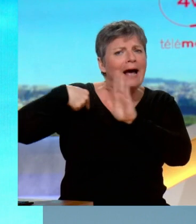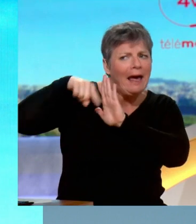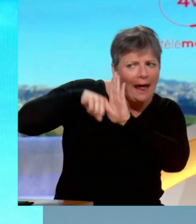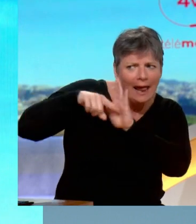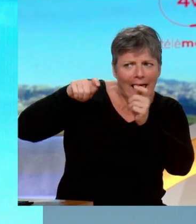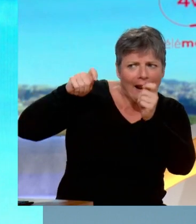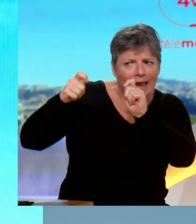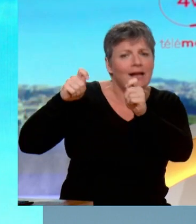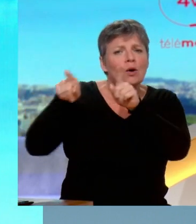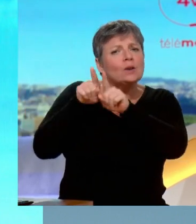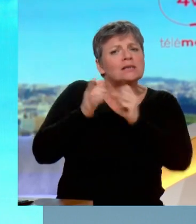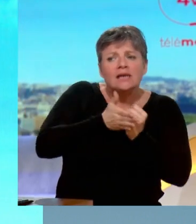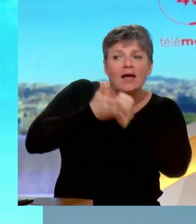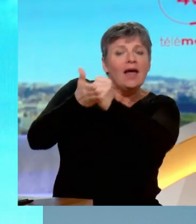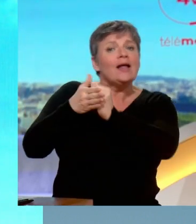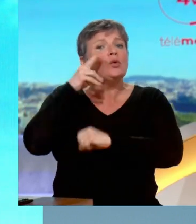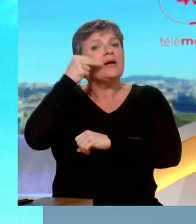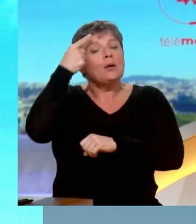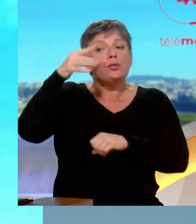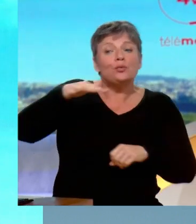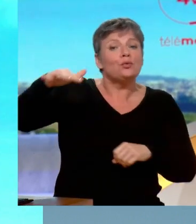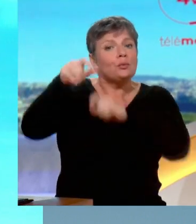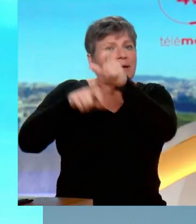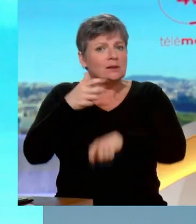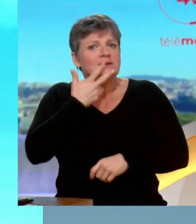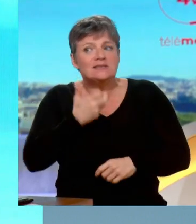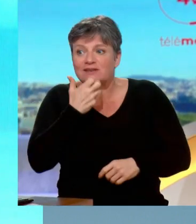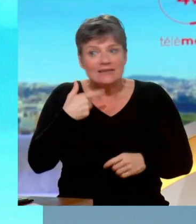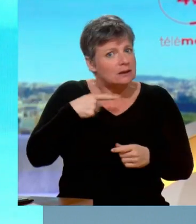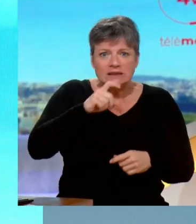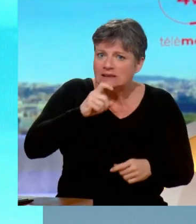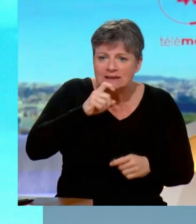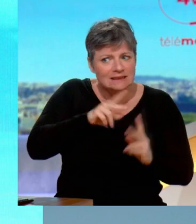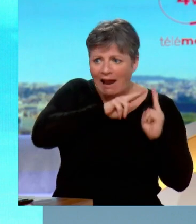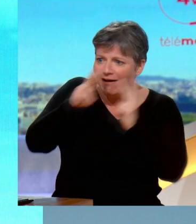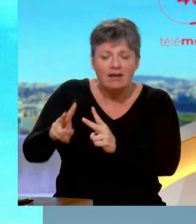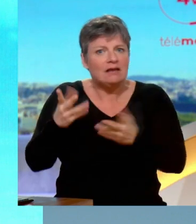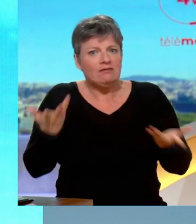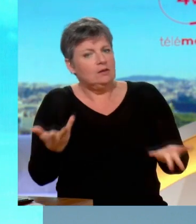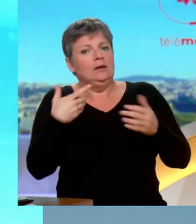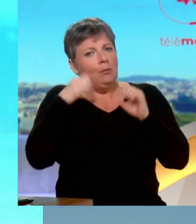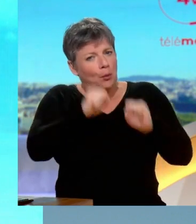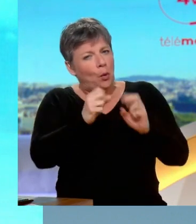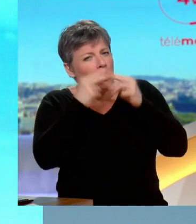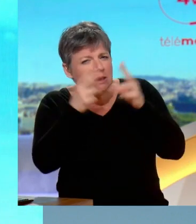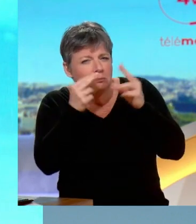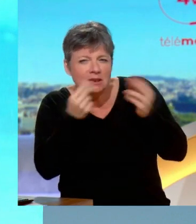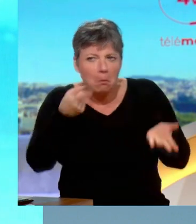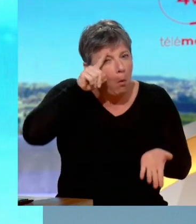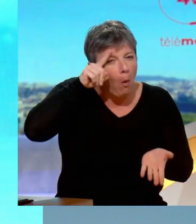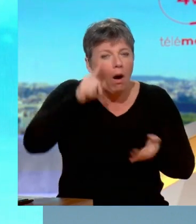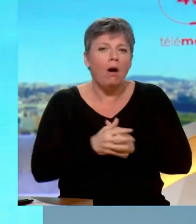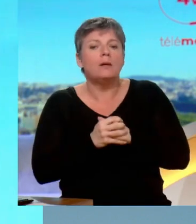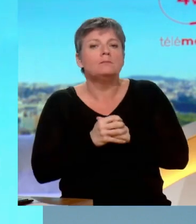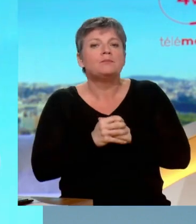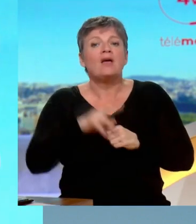humanitaire destinée aux civils, on l'entendait, qui ont fui le nord du territoire, n'arrivent toujours pas sur place. Est-ce que vous pouvez nous expliquer, Bernard Guetta, pour quelles raisons ?